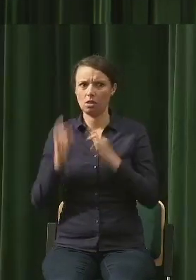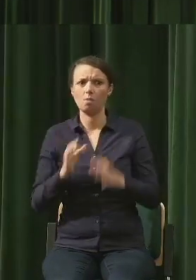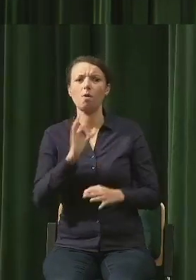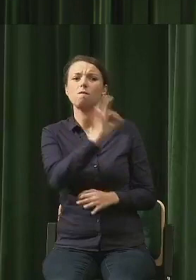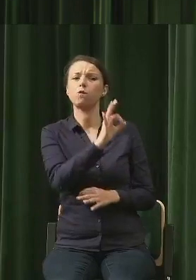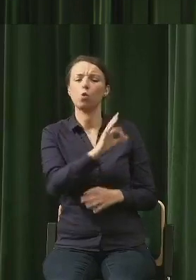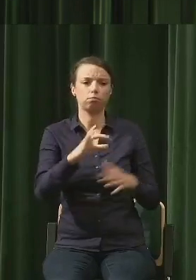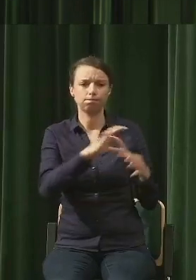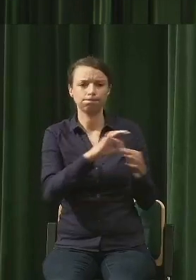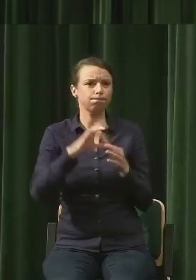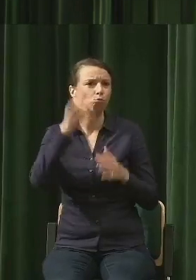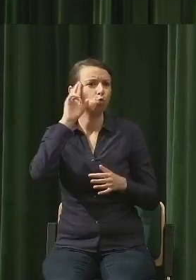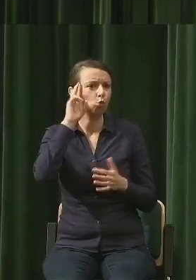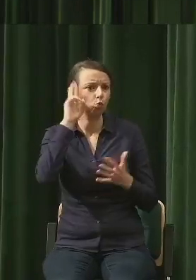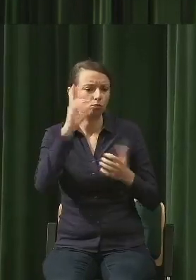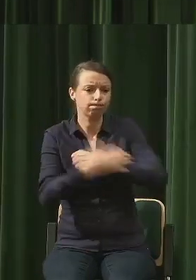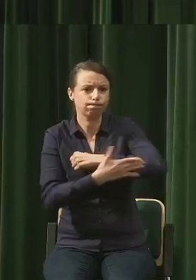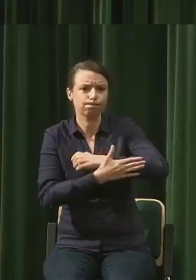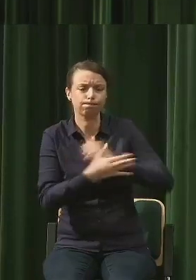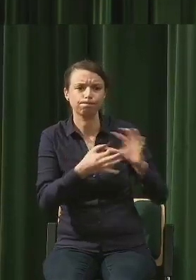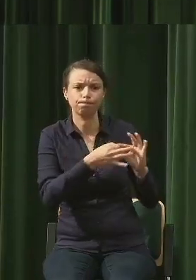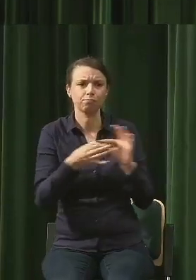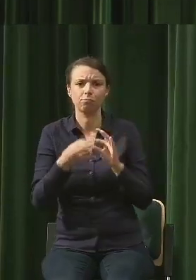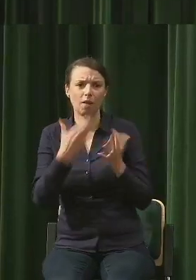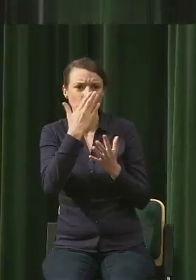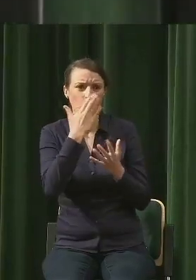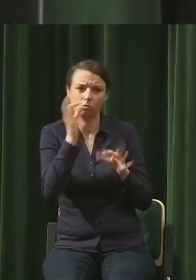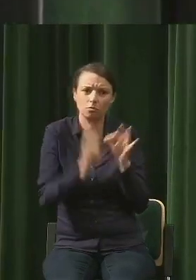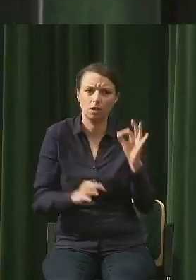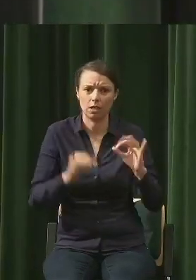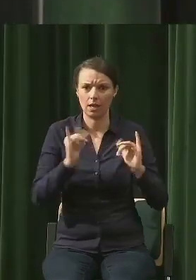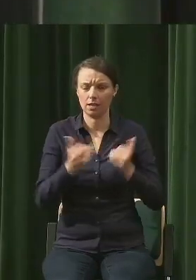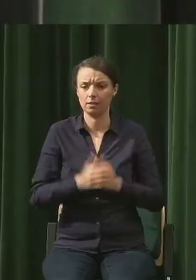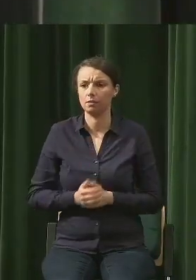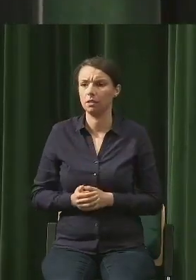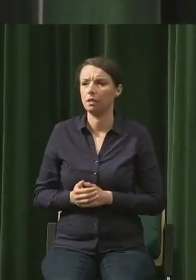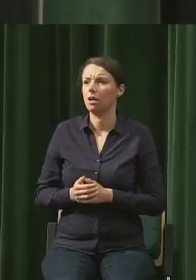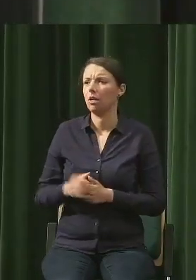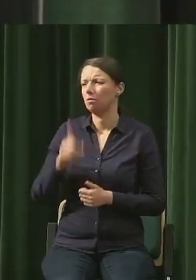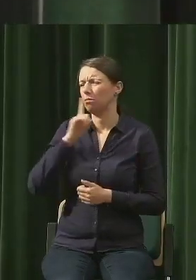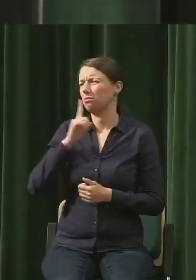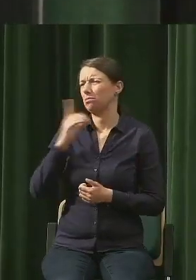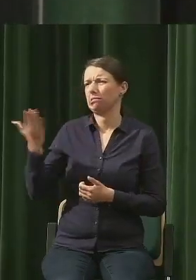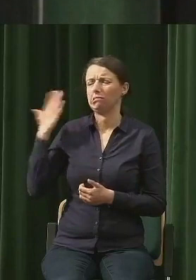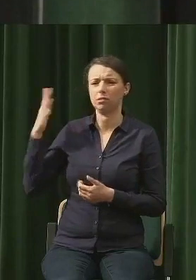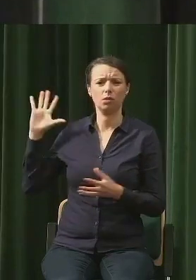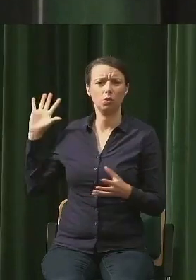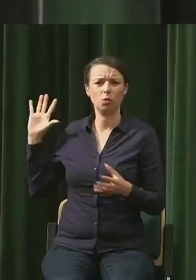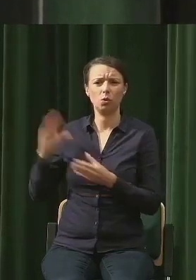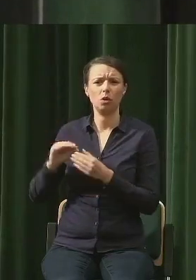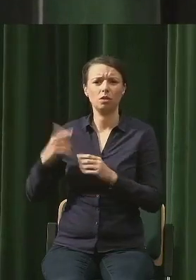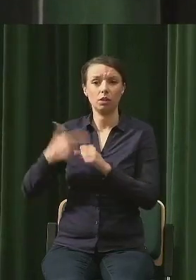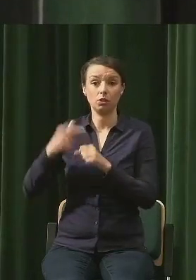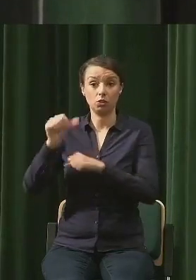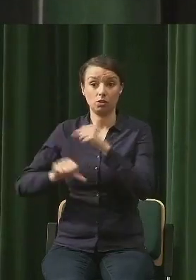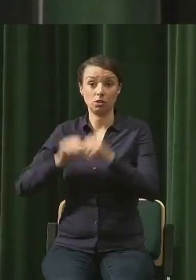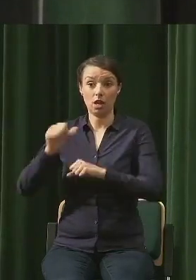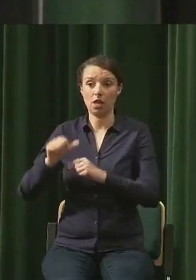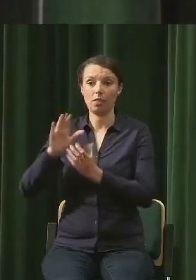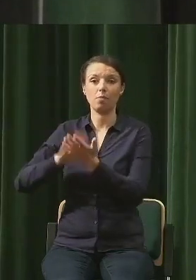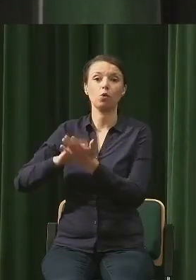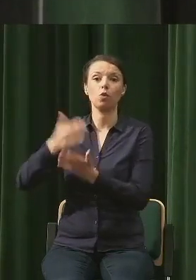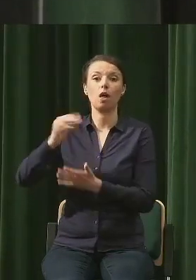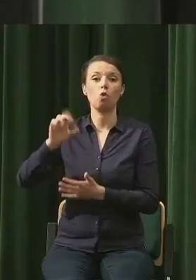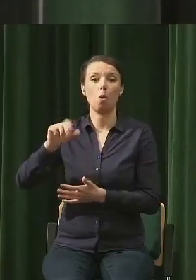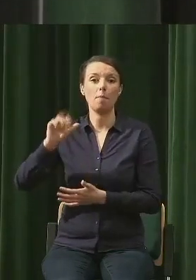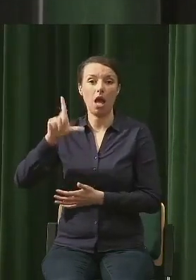racjonalność. Ostatnie kilkadziesiąt lat, kilkadziesiąt, ostatnio powiedzmy dwadzieścia przynajmniej Nagród Nobla z dziedziny ekonomii, były za